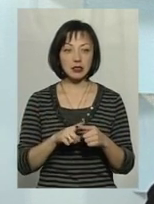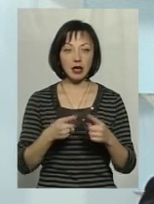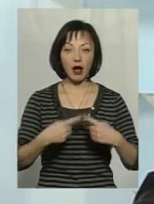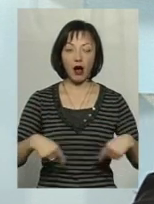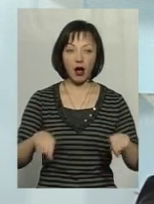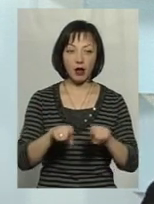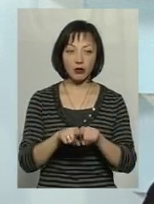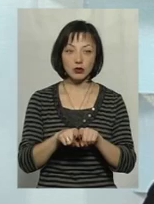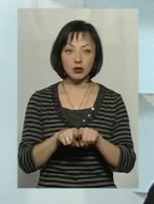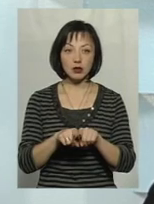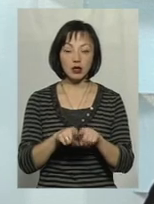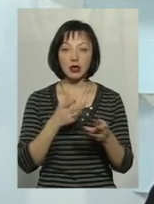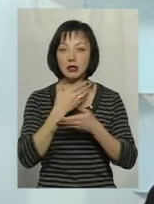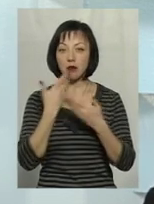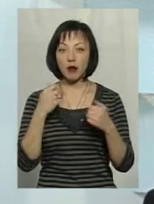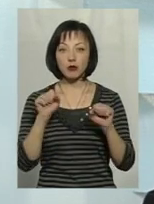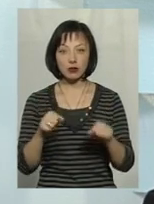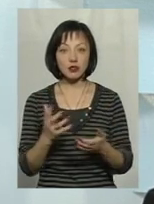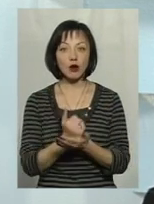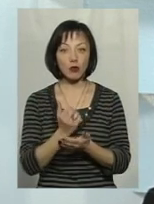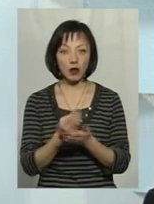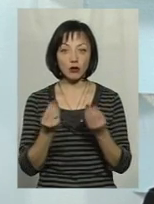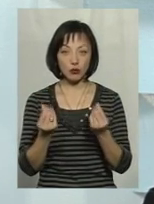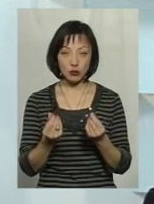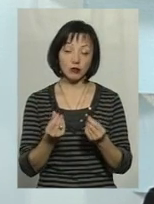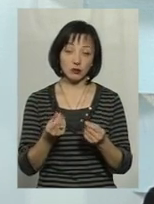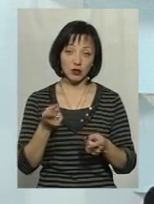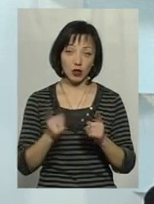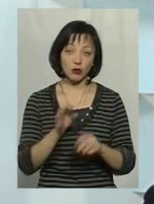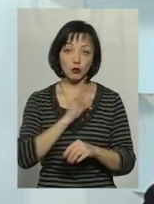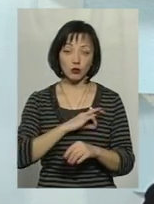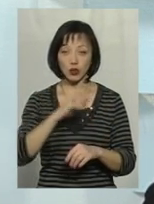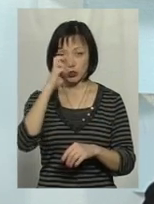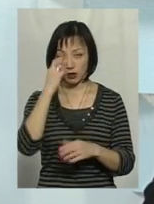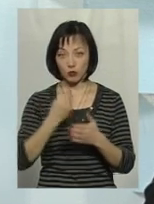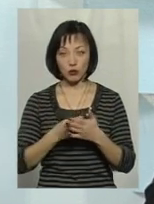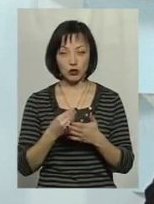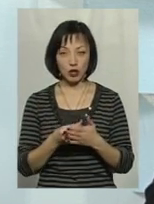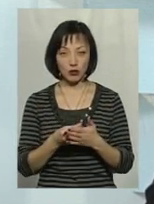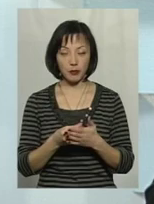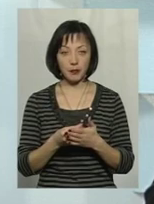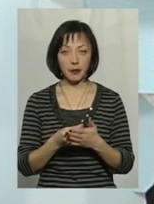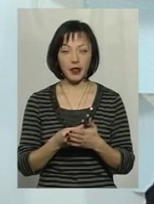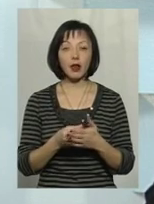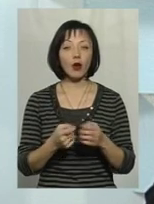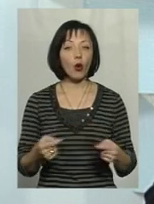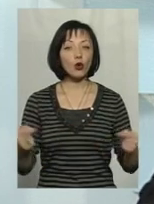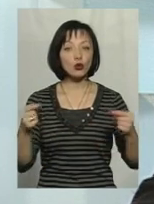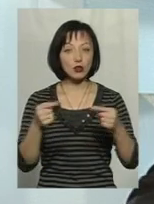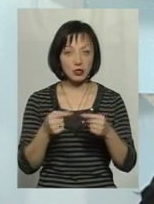галузі не мають можливості заробляти кошти. Звичайно, вони будуть користуватися бюджетними. І однозначно